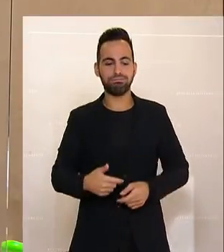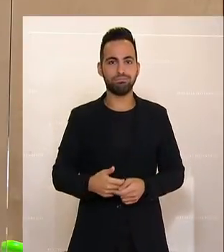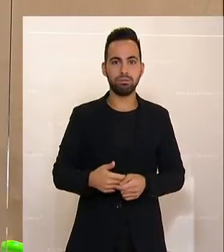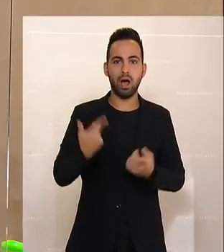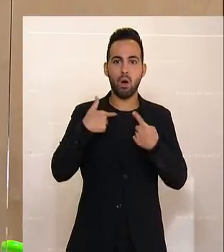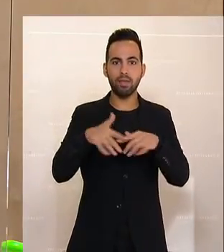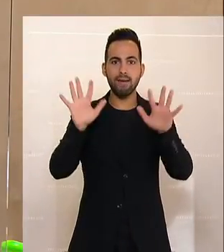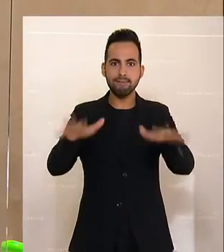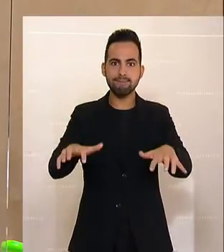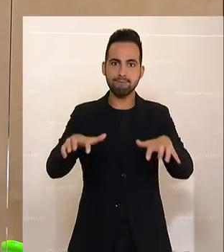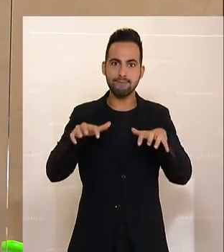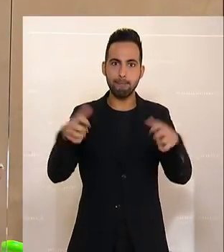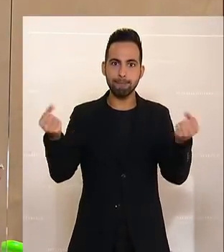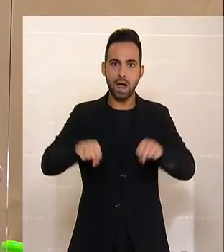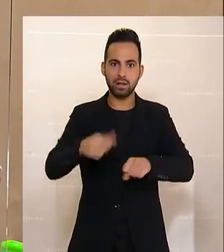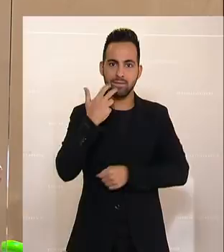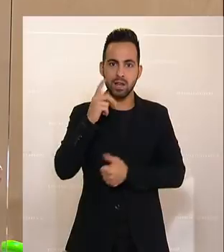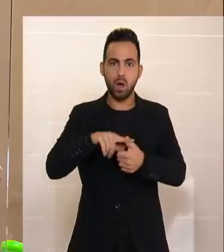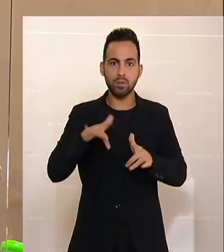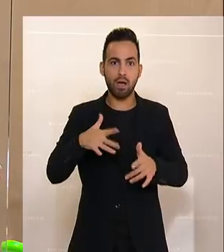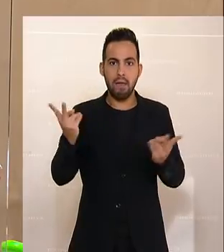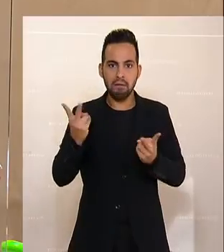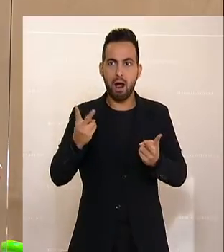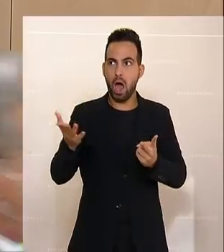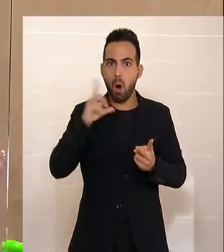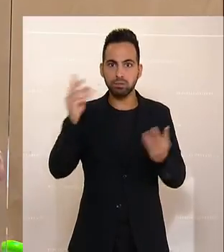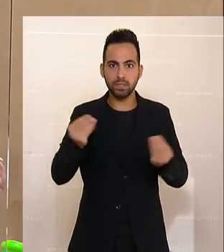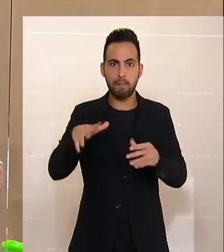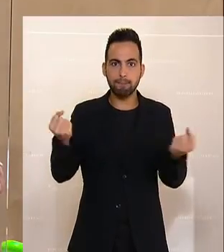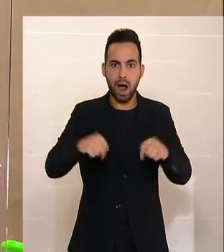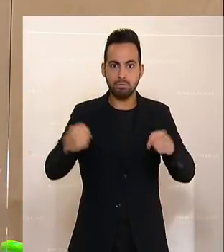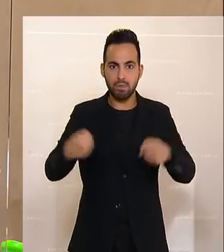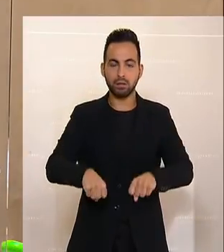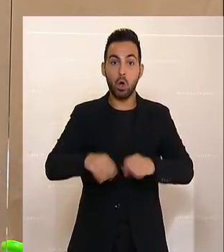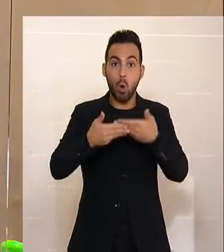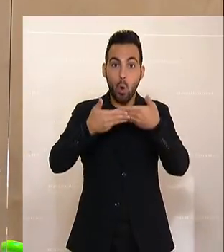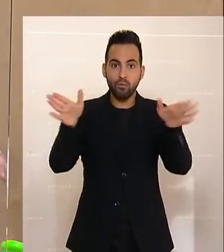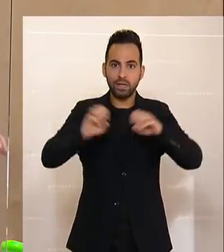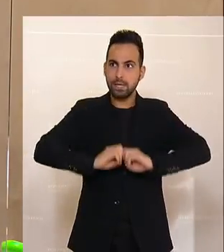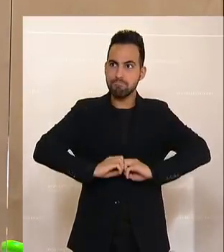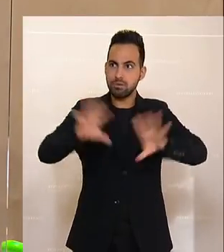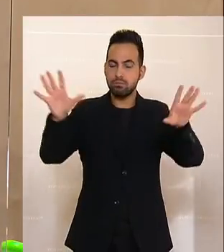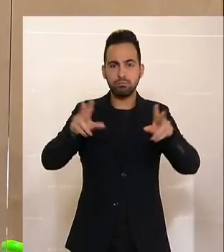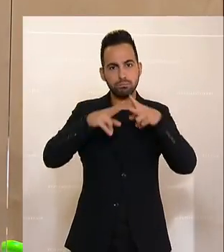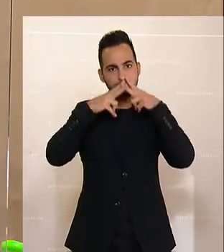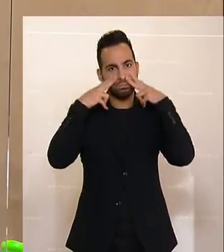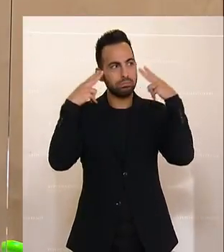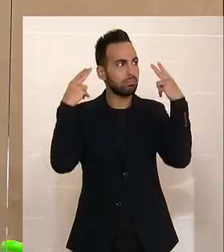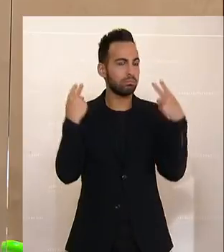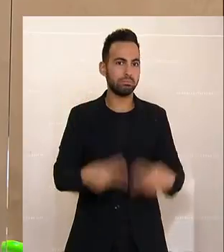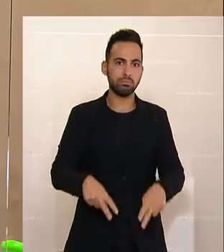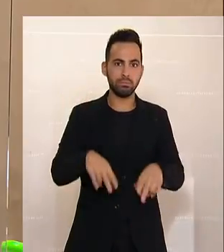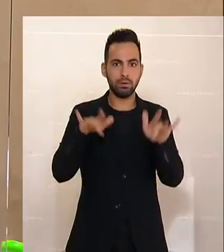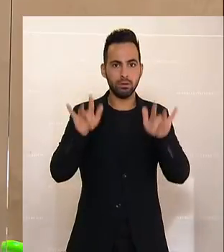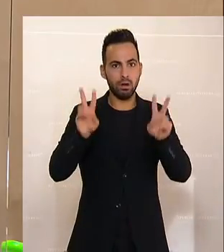Gier zu machen und die dafür verwendeten Mittel, das, was an die Öffentlichkeit gekommen ist, das ist wirklich beschämend. Und das schadet unserem Ansehen,